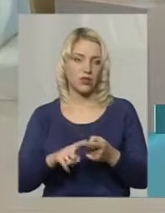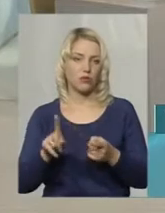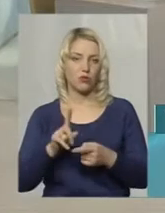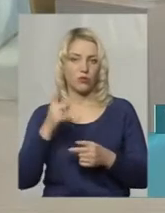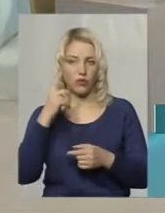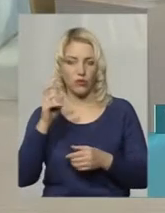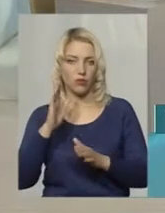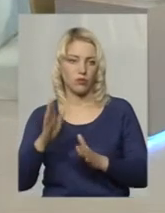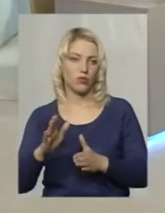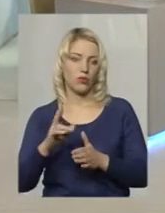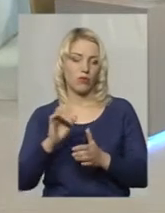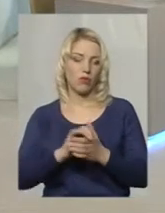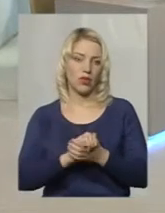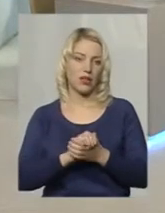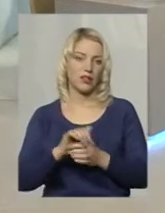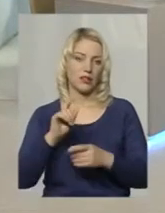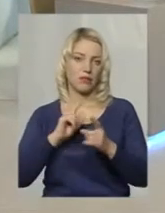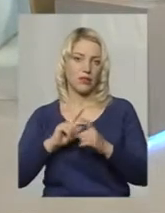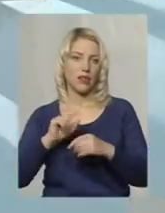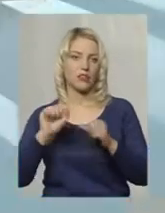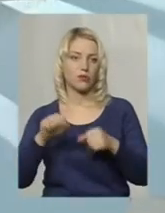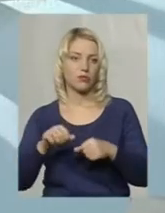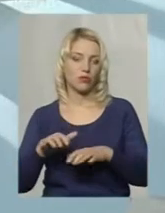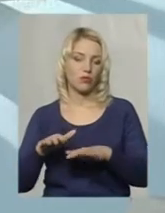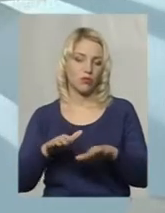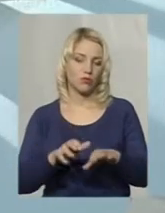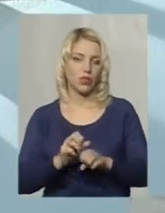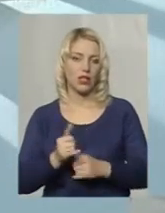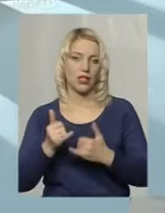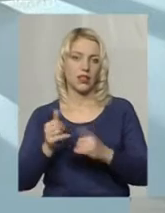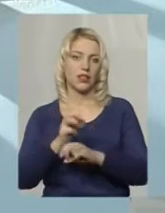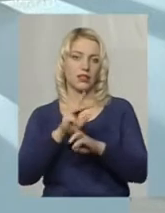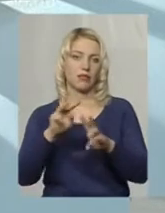повідомлення про мирне зібрання, можуть прибути для забезпечення,